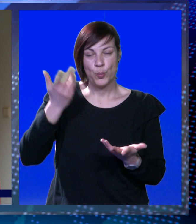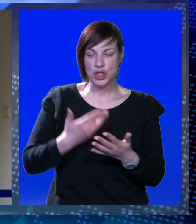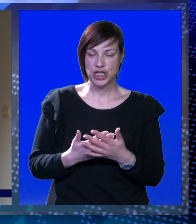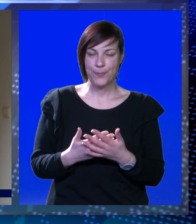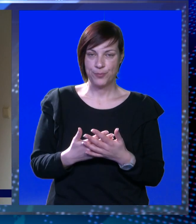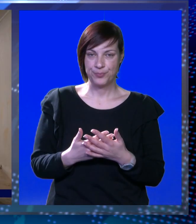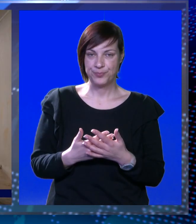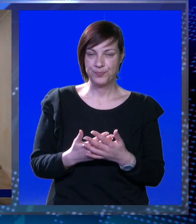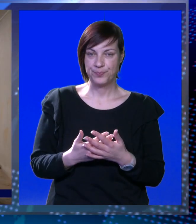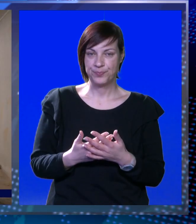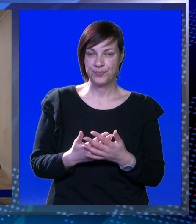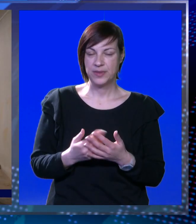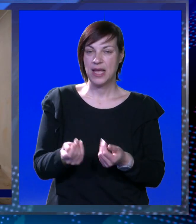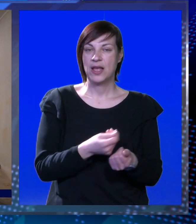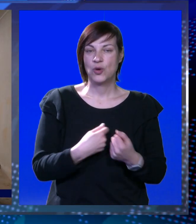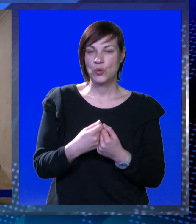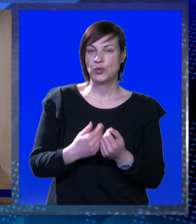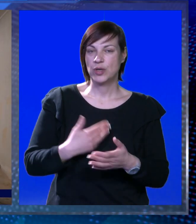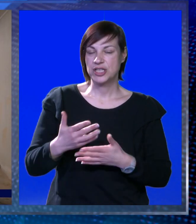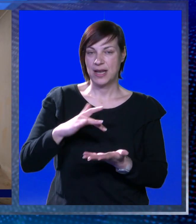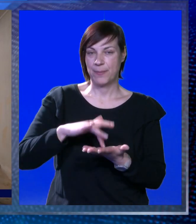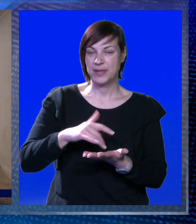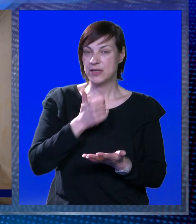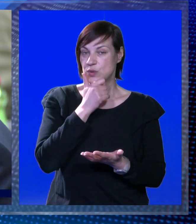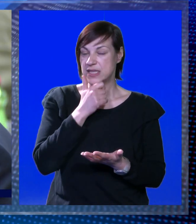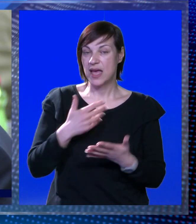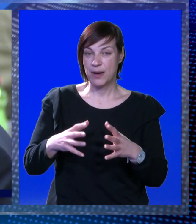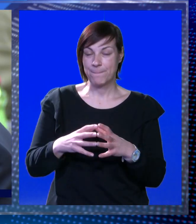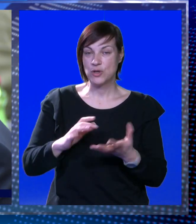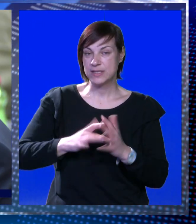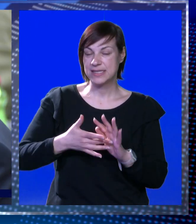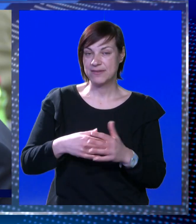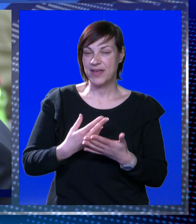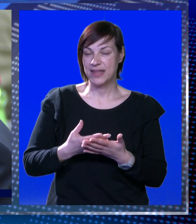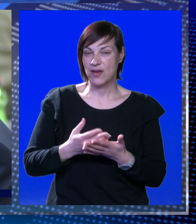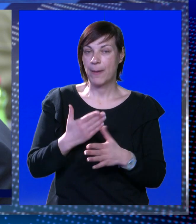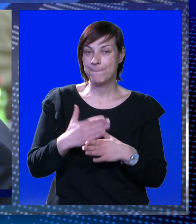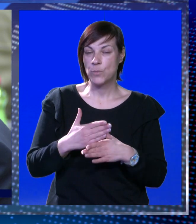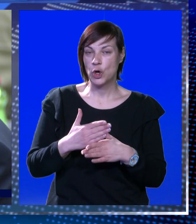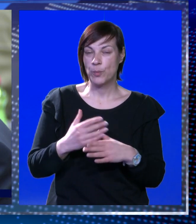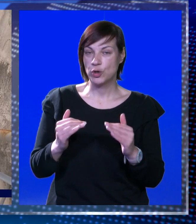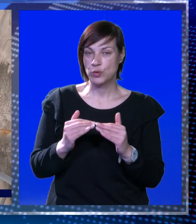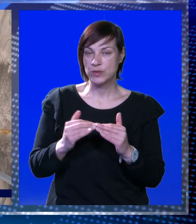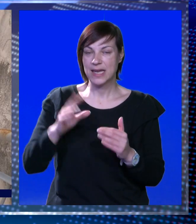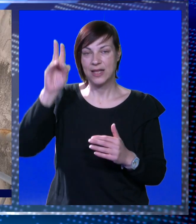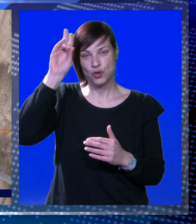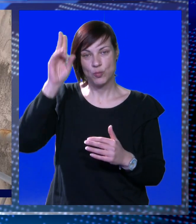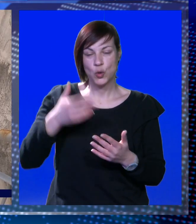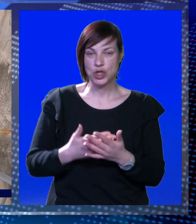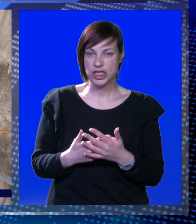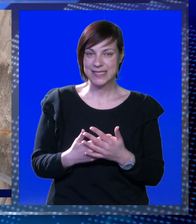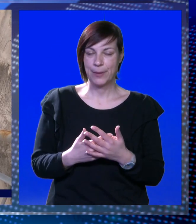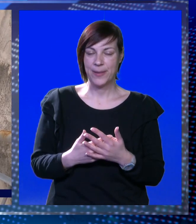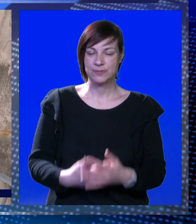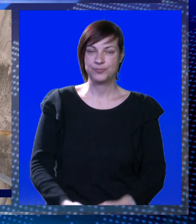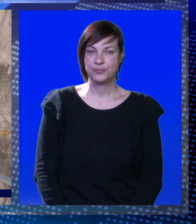s našim mogućnostima. A udruga će i dalje biti smještana u starim prostorima, sve dok nadređeni ne pomognu u skladu s njihovim